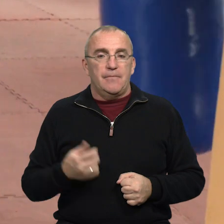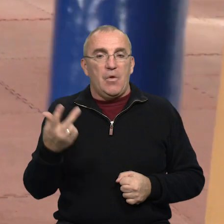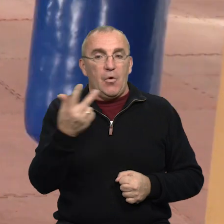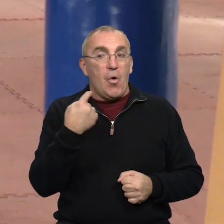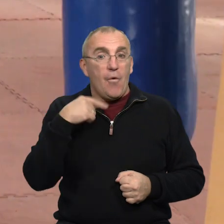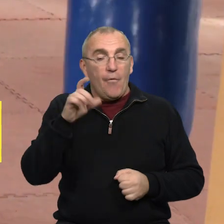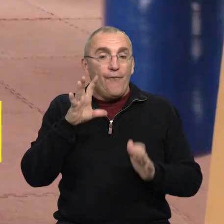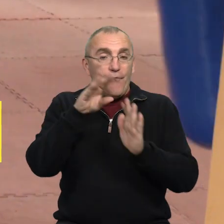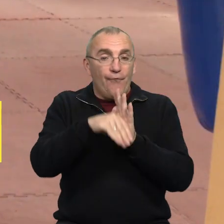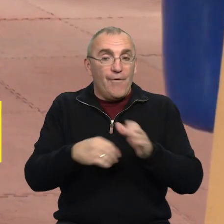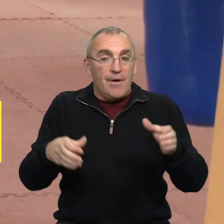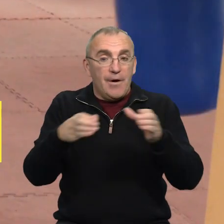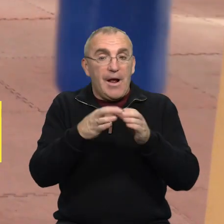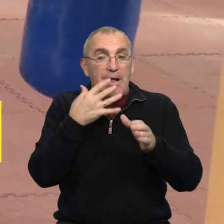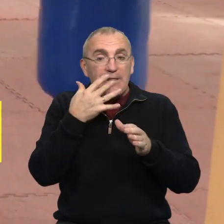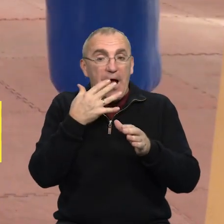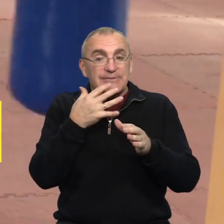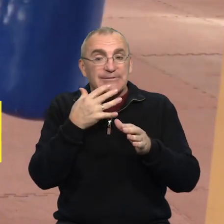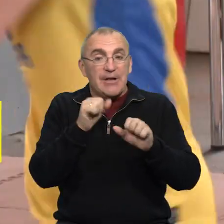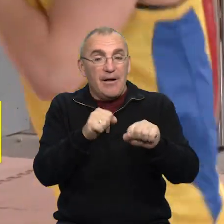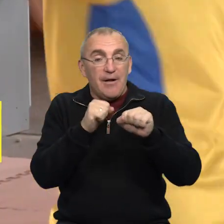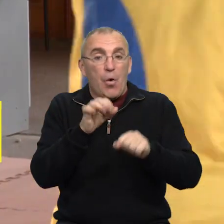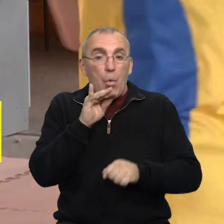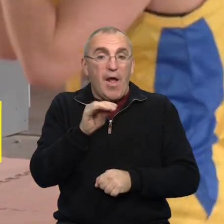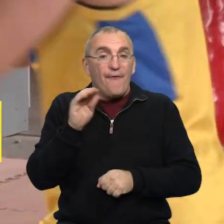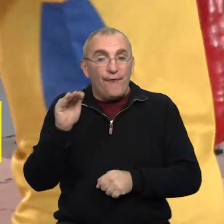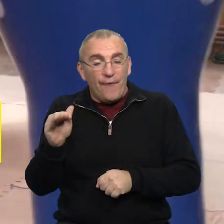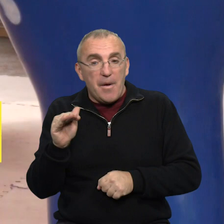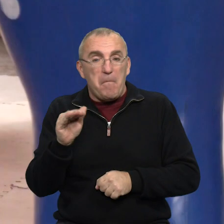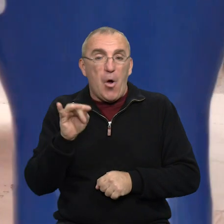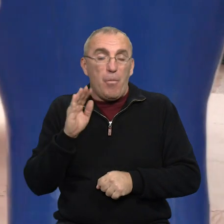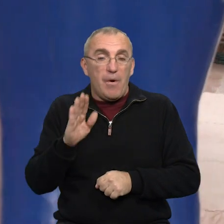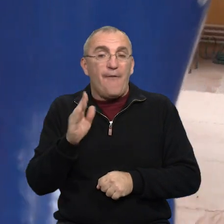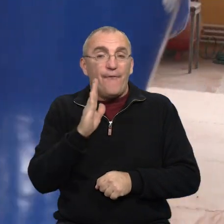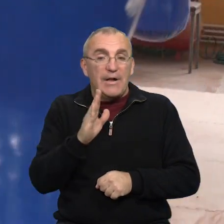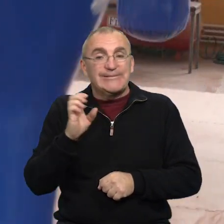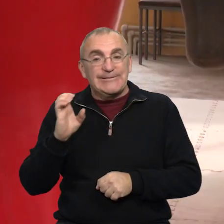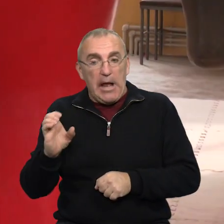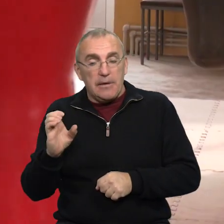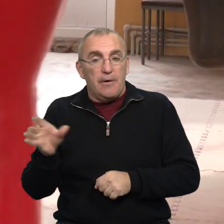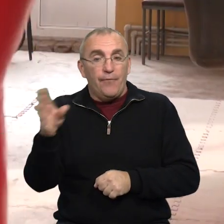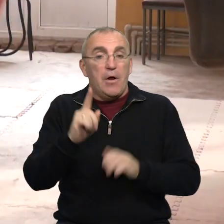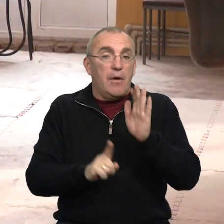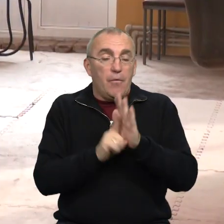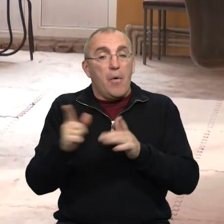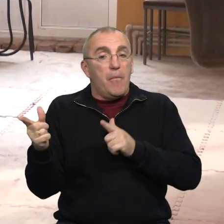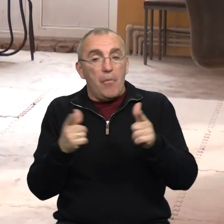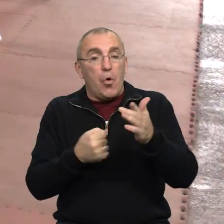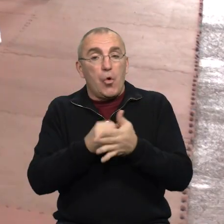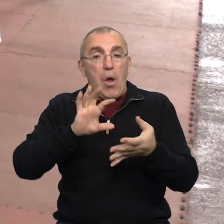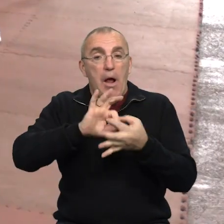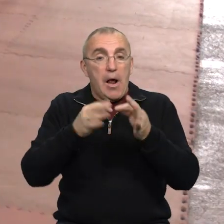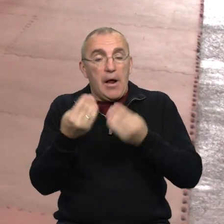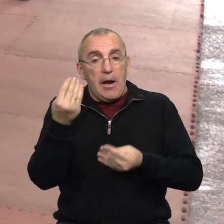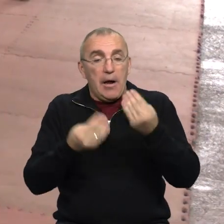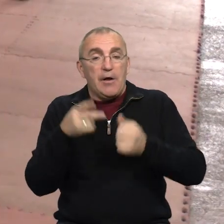Троє кропивничан увійшли до складу національної збірної з боксу. Це Юлія Філіпова, Бозорбою Матякубов і Владислав Стась. Вони розпочинають підготовку